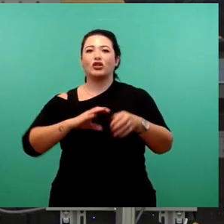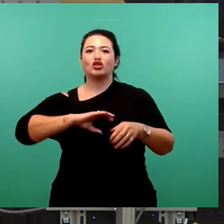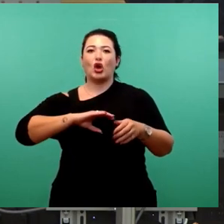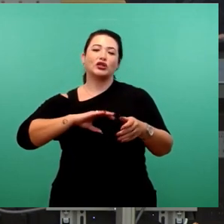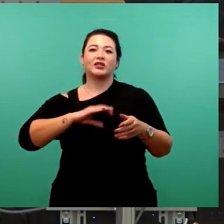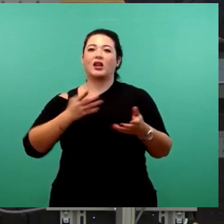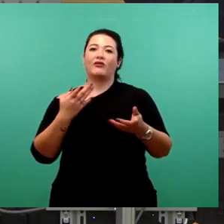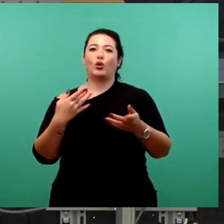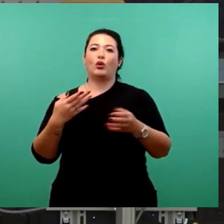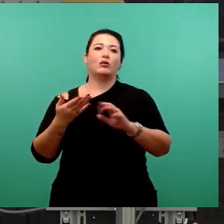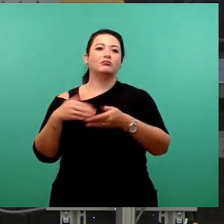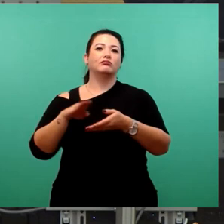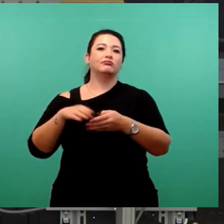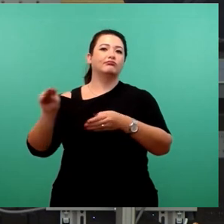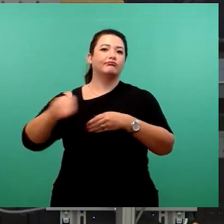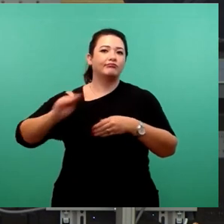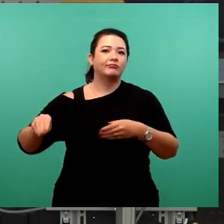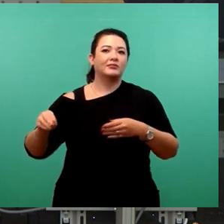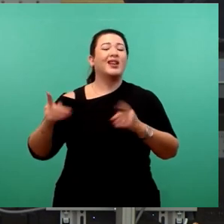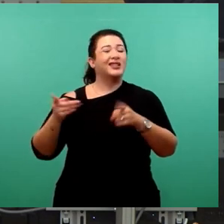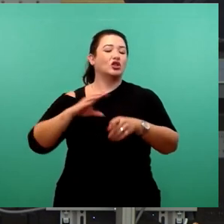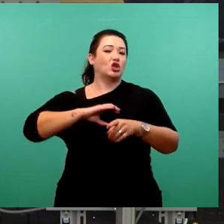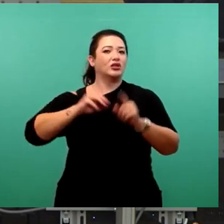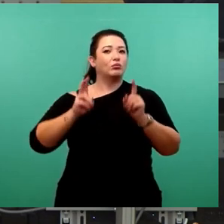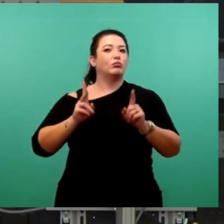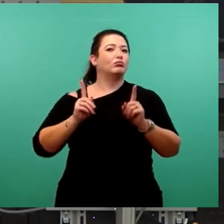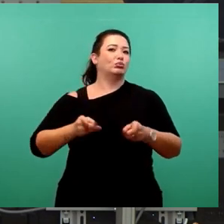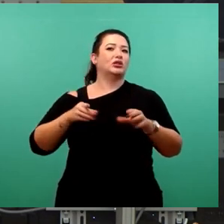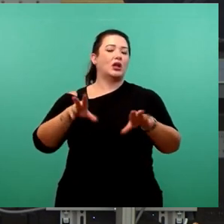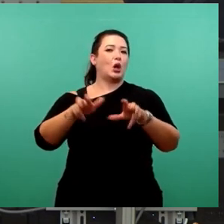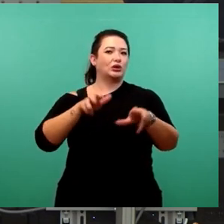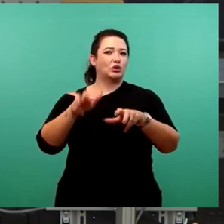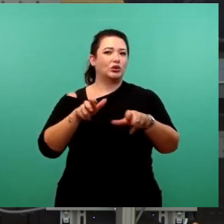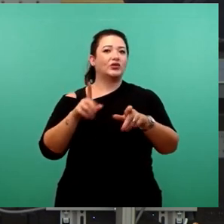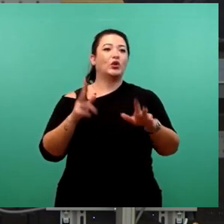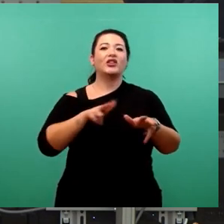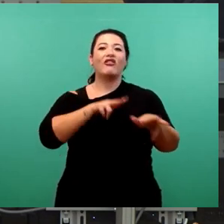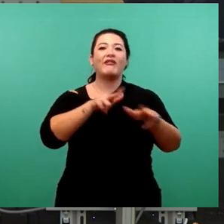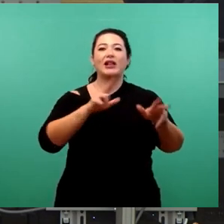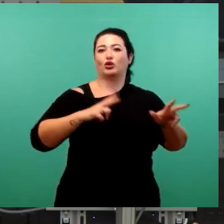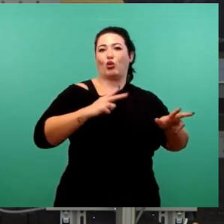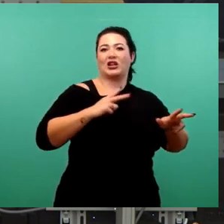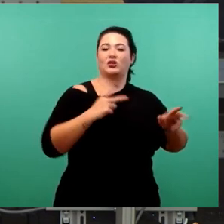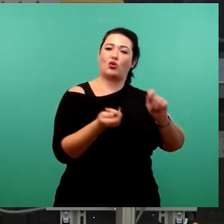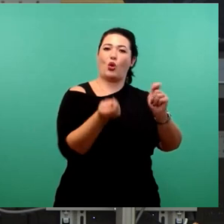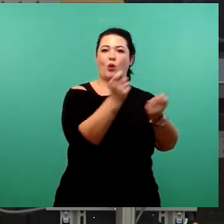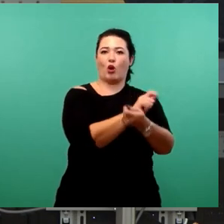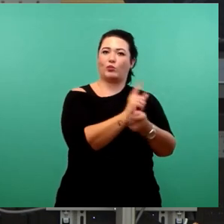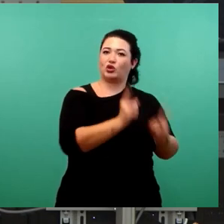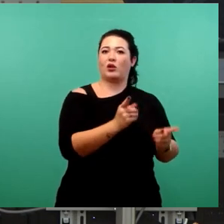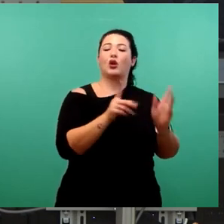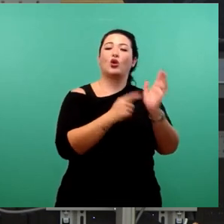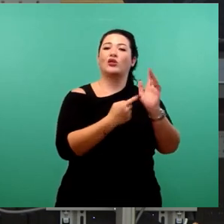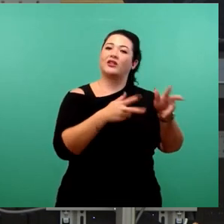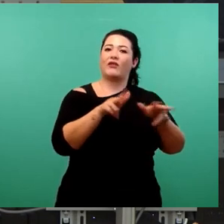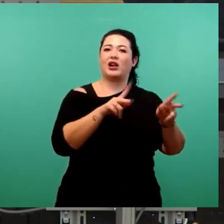Eine Chance, die wir hätten nutzen sollen für eine echte Verwaltungsmodernisierung. Wir brauchen eine bessere Verwaltung. Wir müssen die zehn